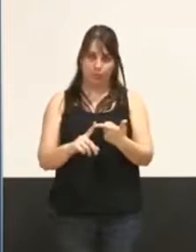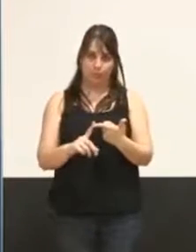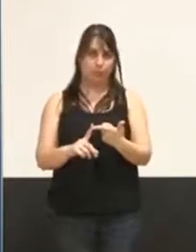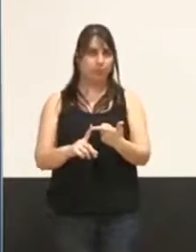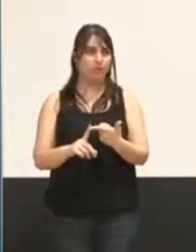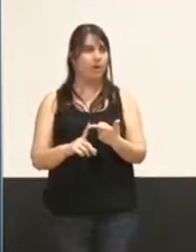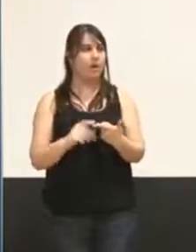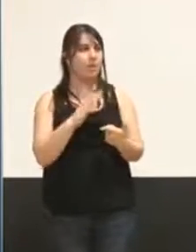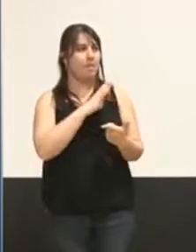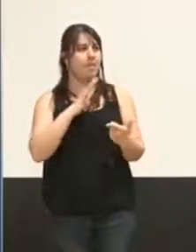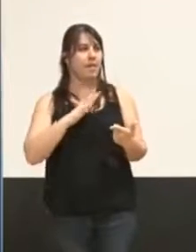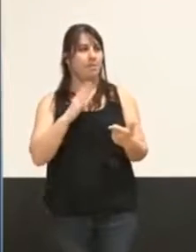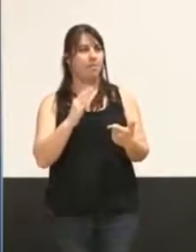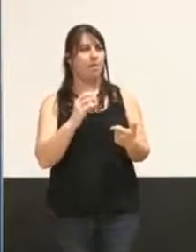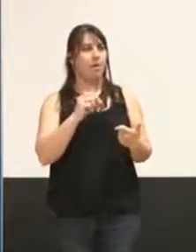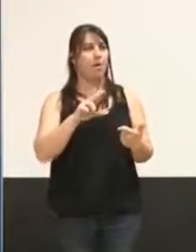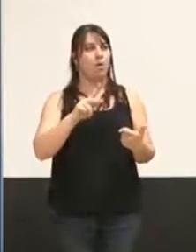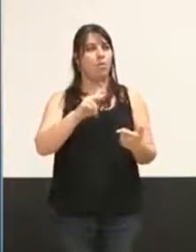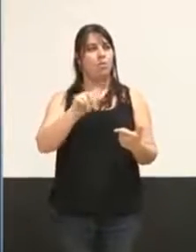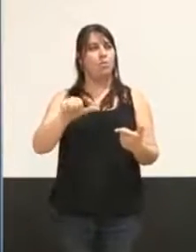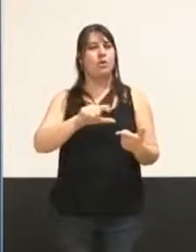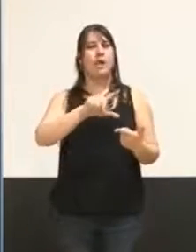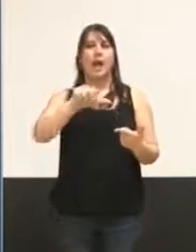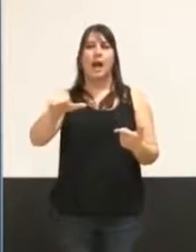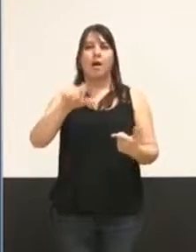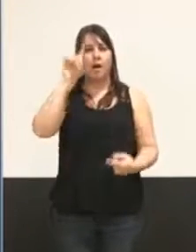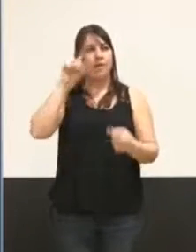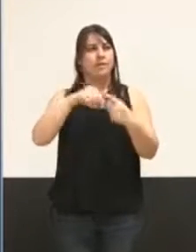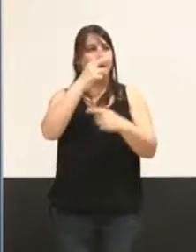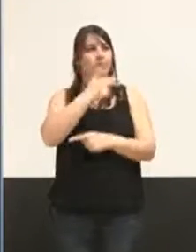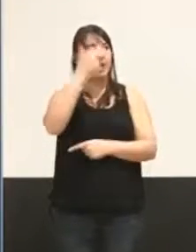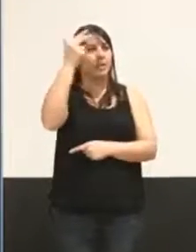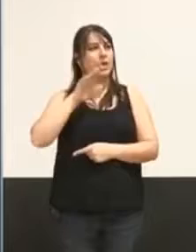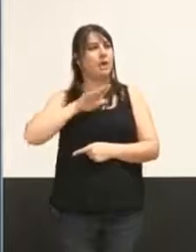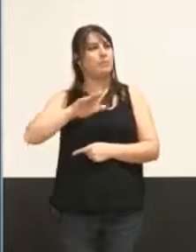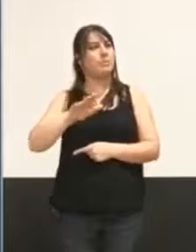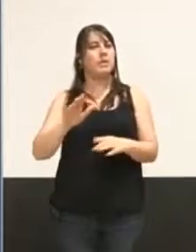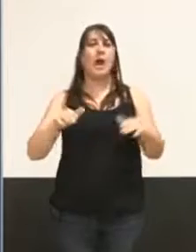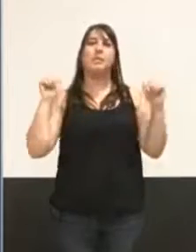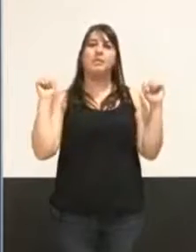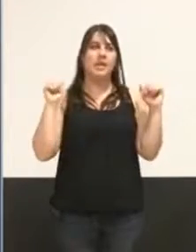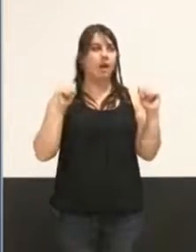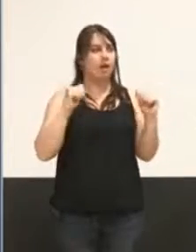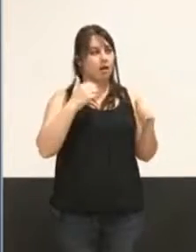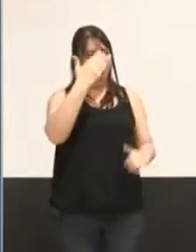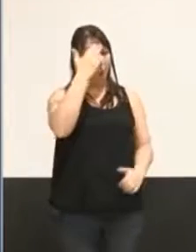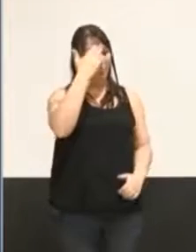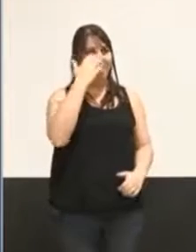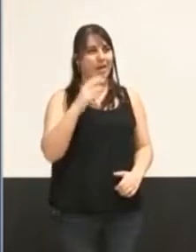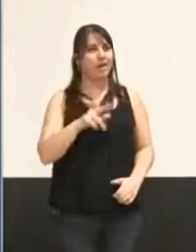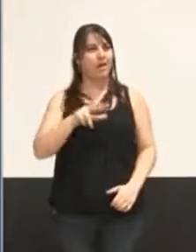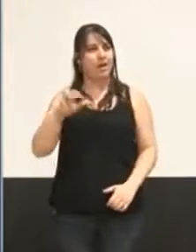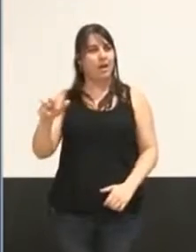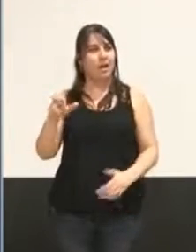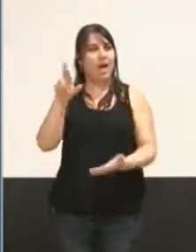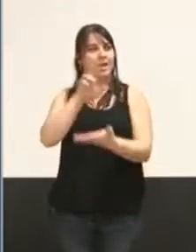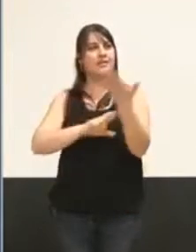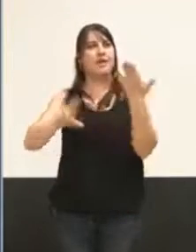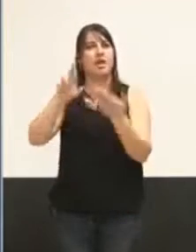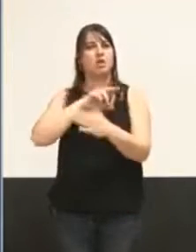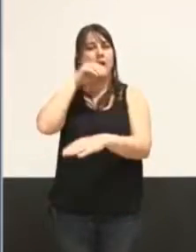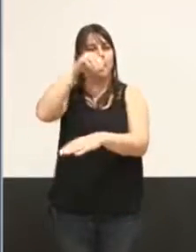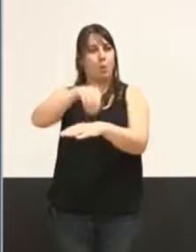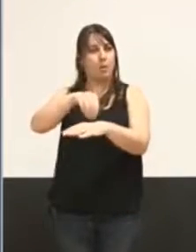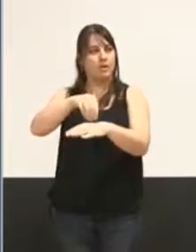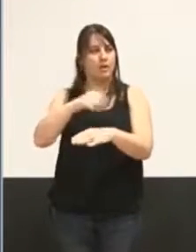Sarah Boucala qui s'abstiendra, c'est une position nationale du PRG sur ces dossiers-là, vous la connaissez en tant qu'ancien conseiller régional, et